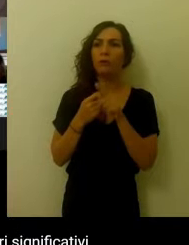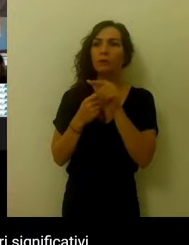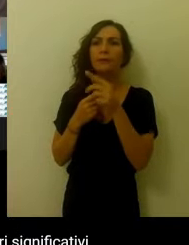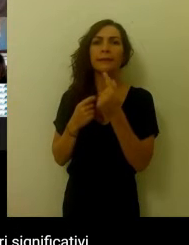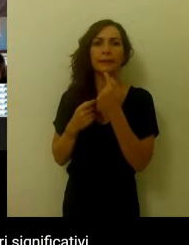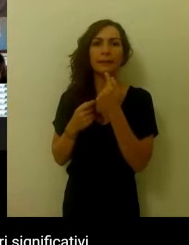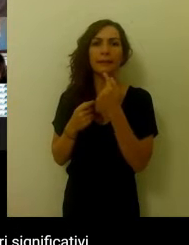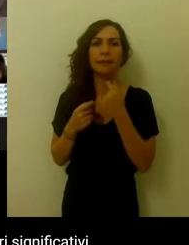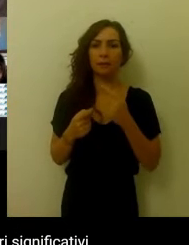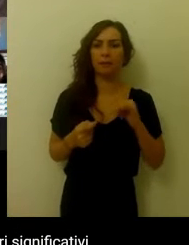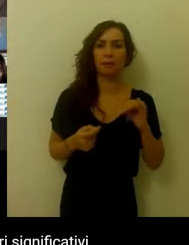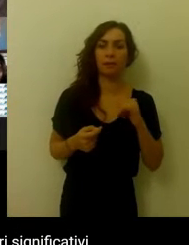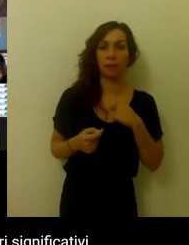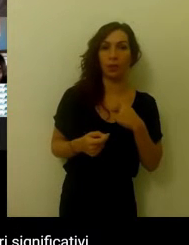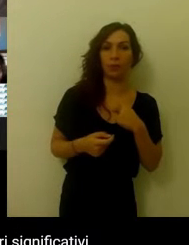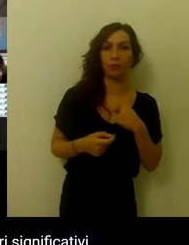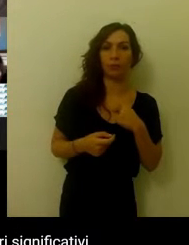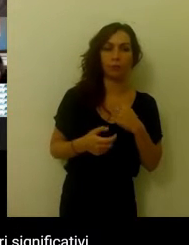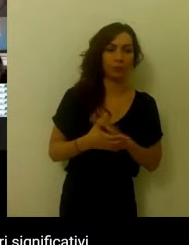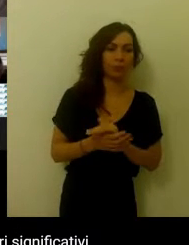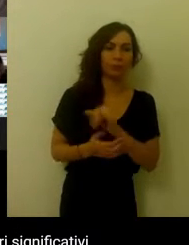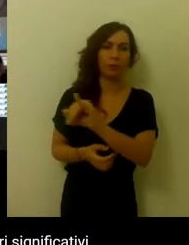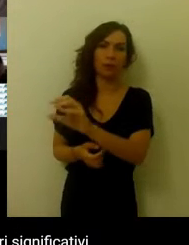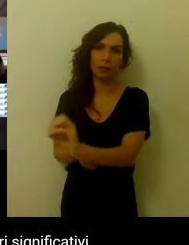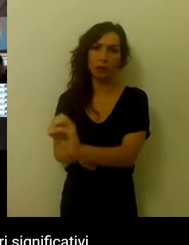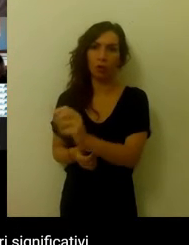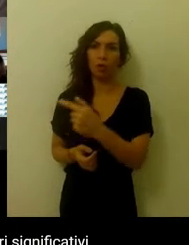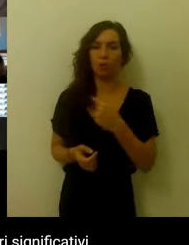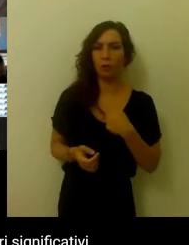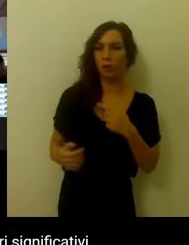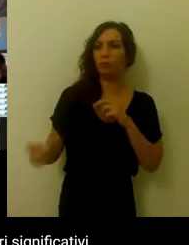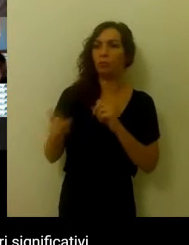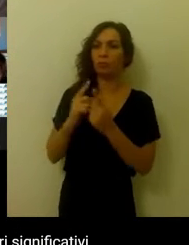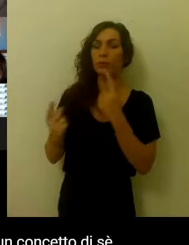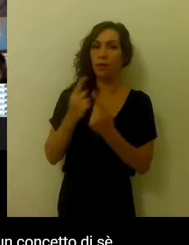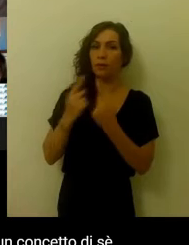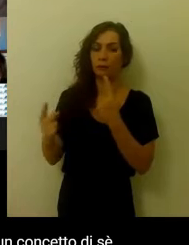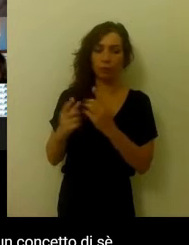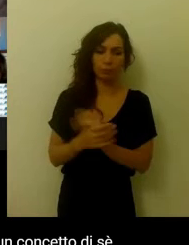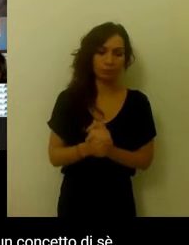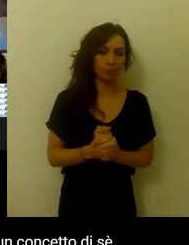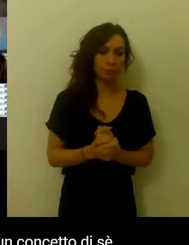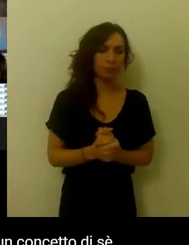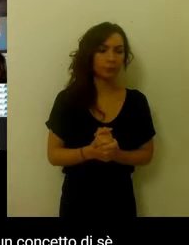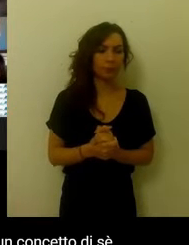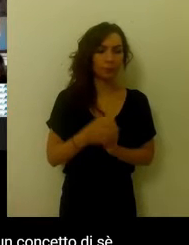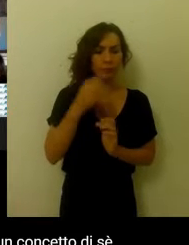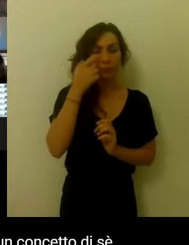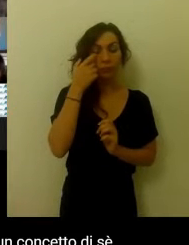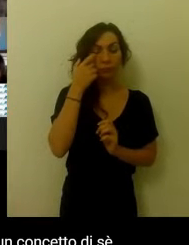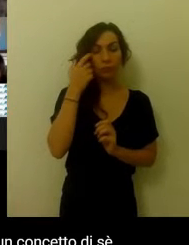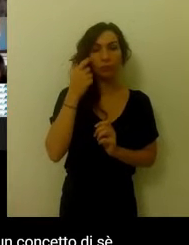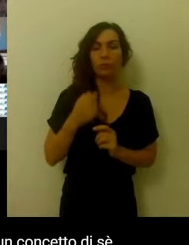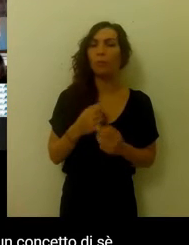nostre parti interne, e nel contempo anche con gli altri significativi. Quindi è un